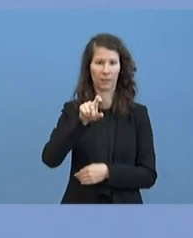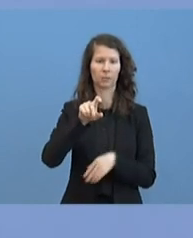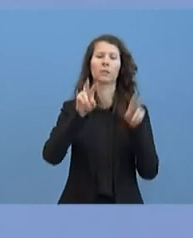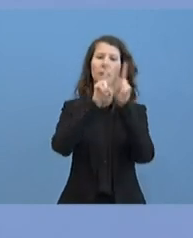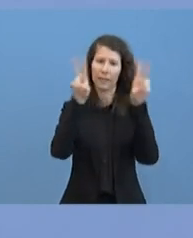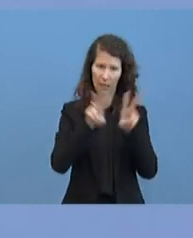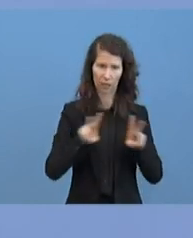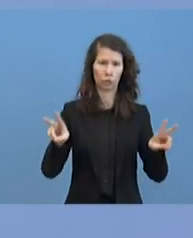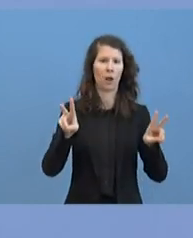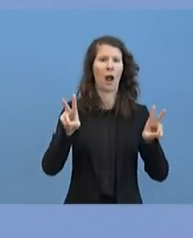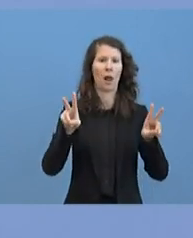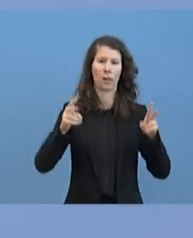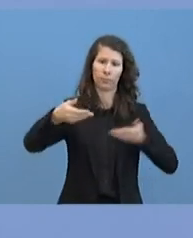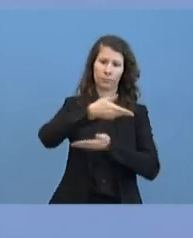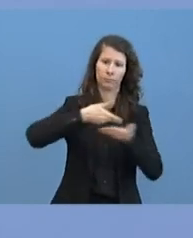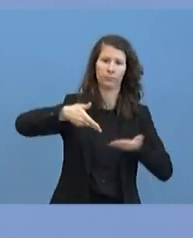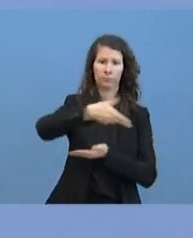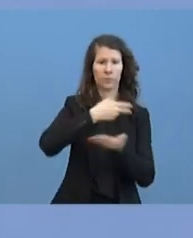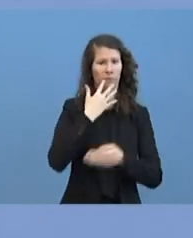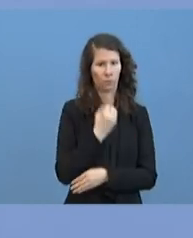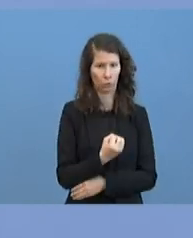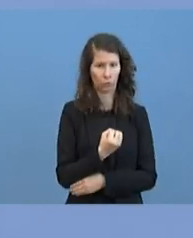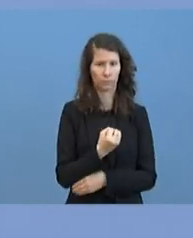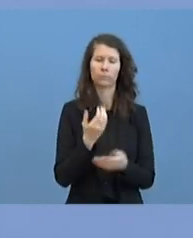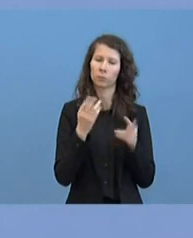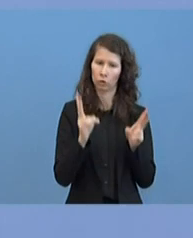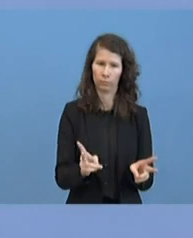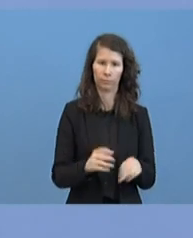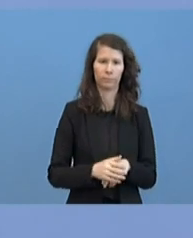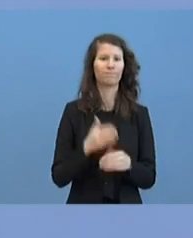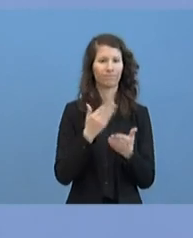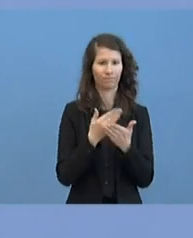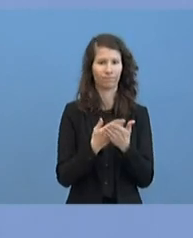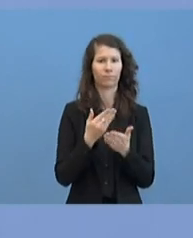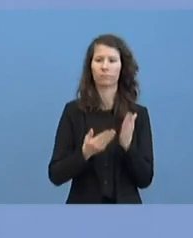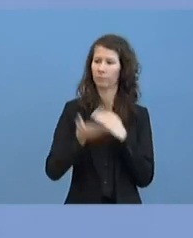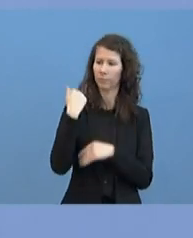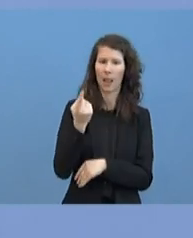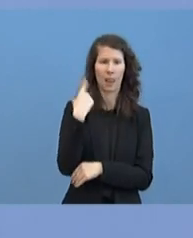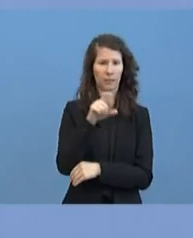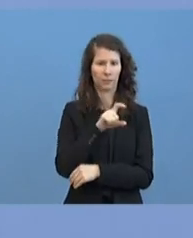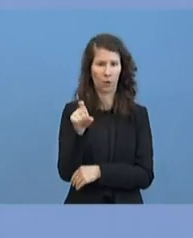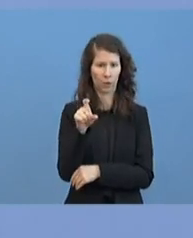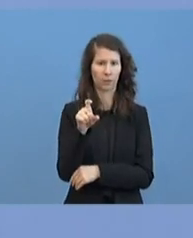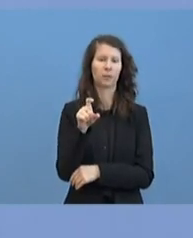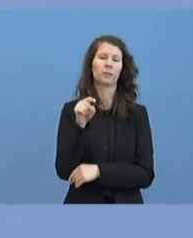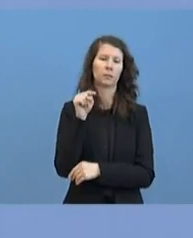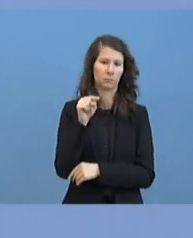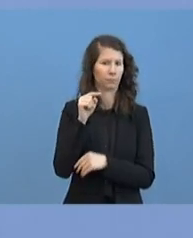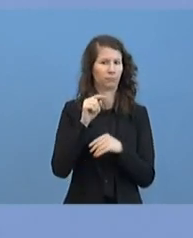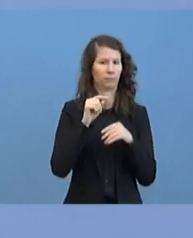abstimmen wollen. In diesem Sinne hatten sich ja auch die G7-Staats und Regierungschefs in der vergangenen Woche schon verständigt.